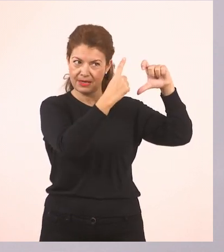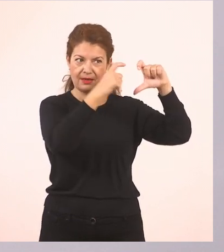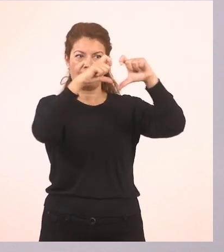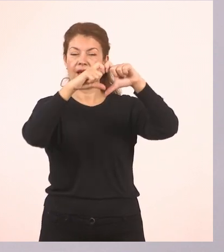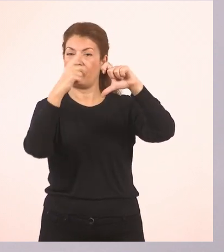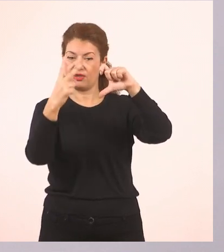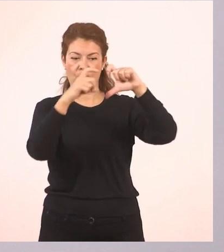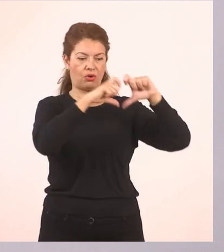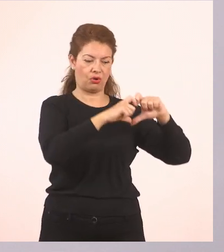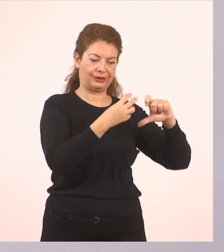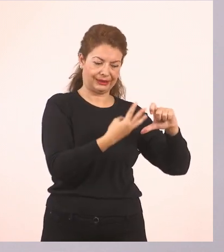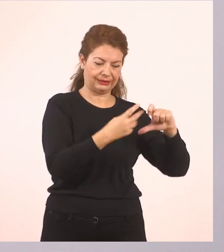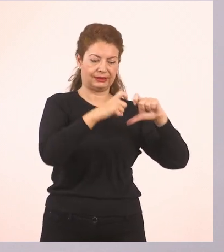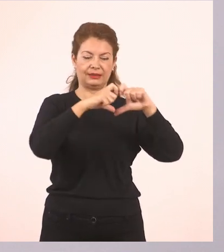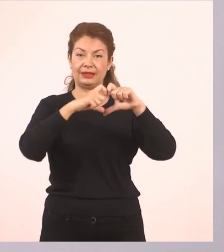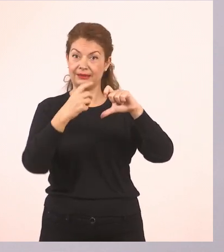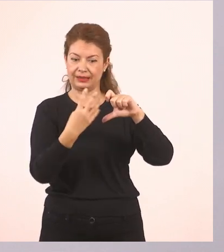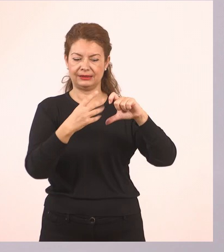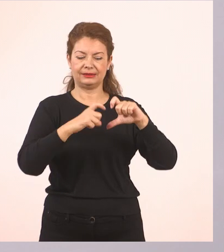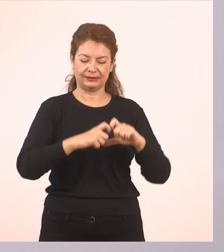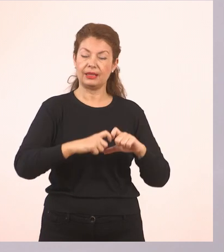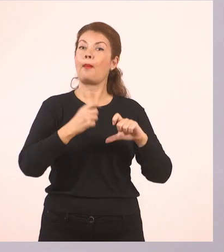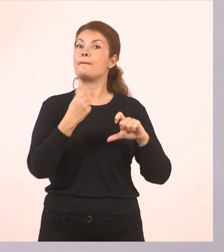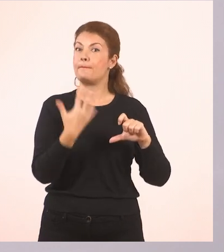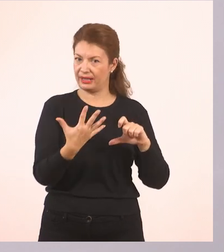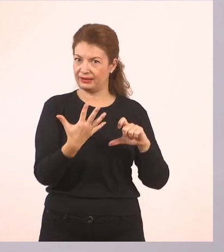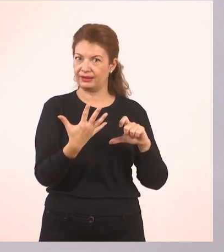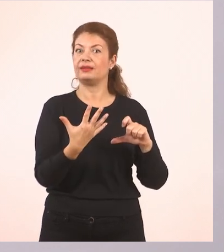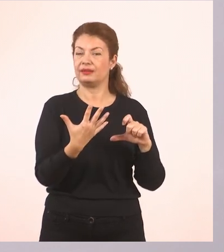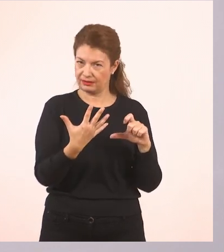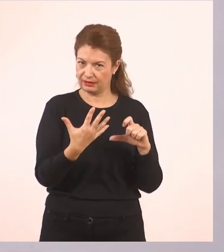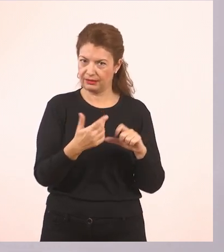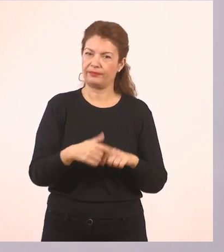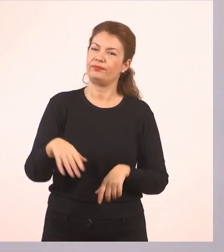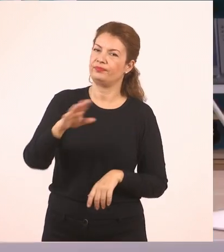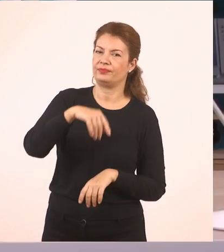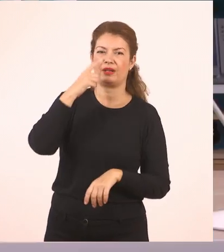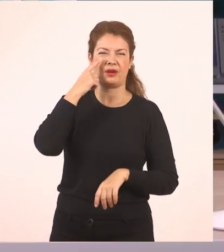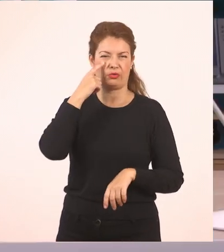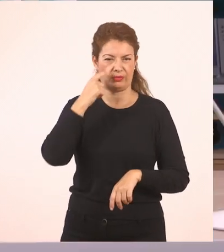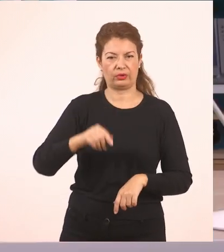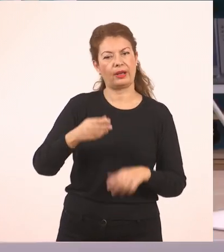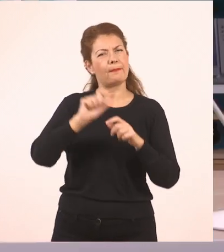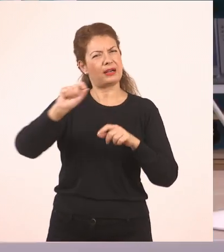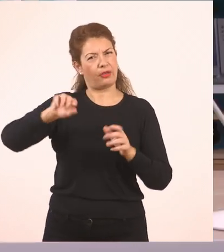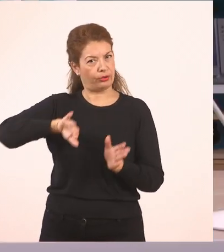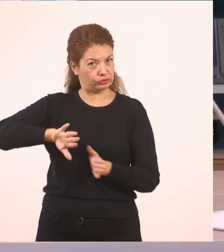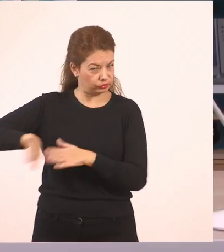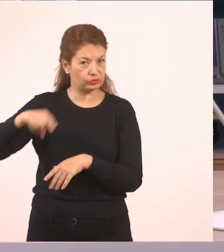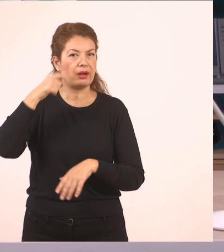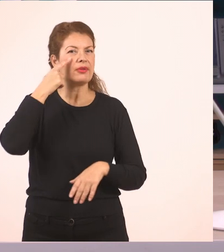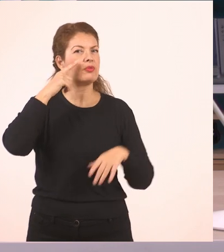5. 5 καρδιές, 5 μαρκαδόρους. Πάμε να το κάνουμε με τις καρδιές και θα πιάσουμε μαρκαδόρους σε λίγο.